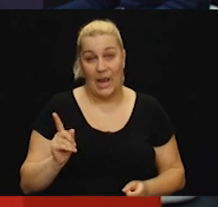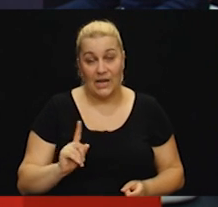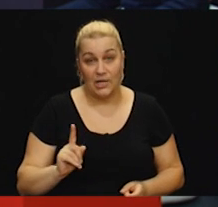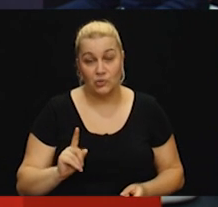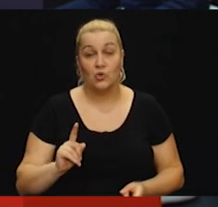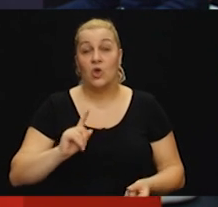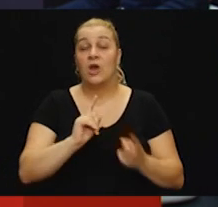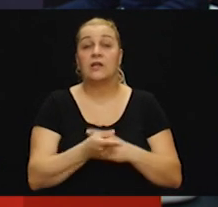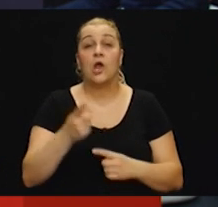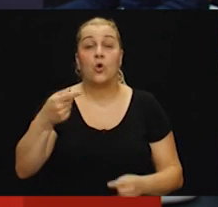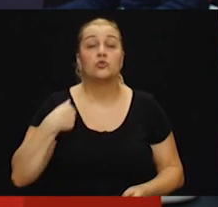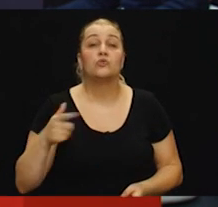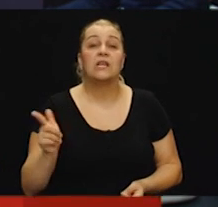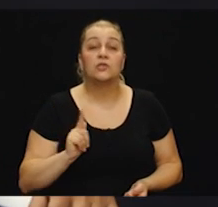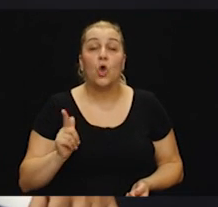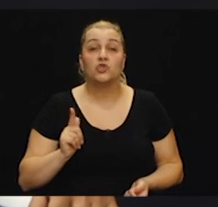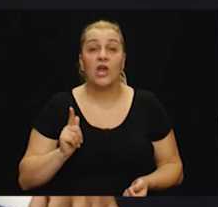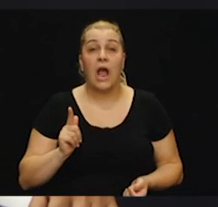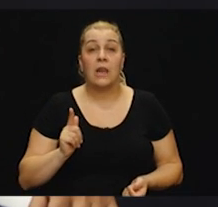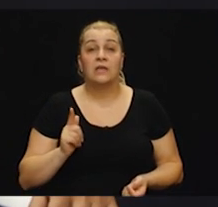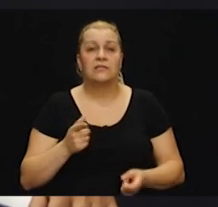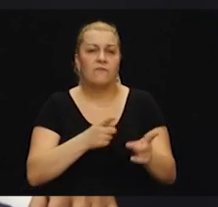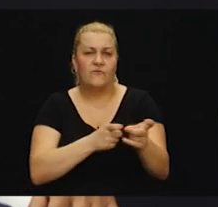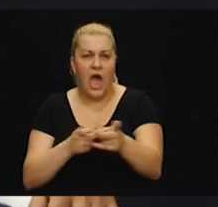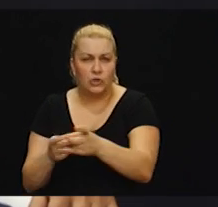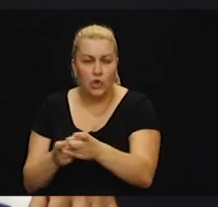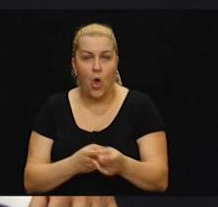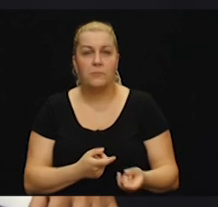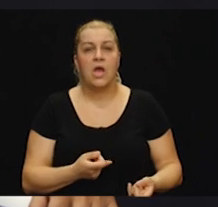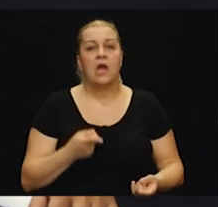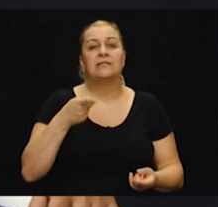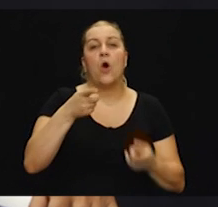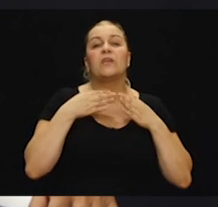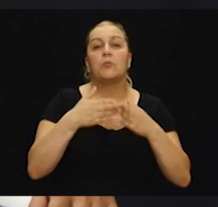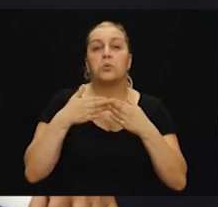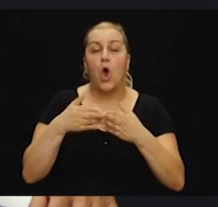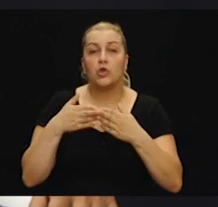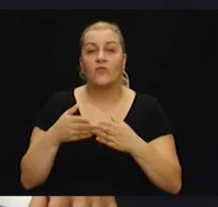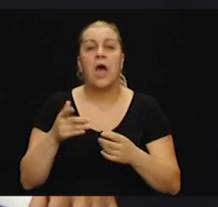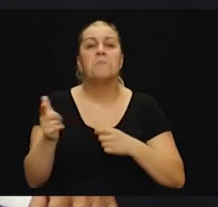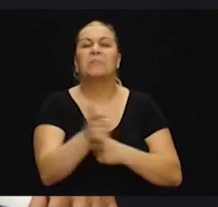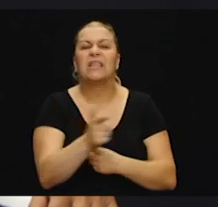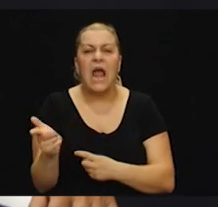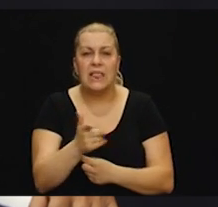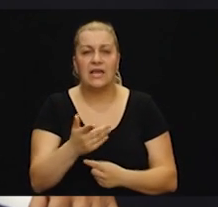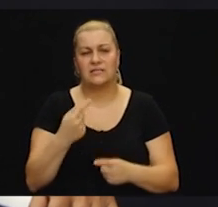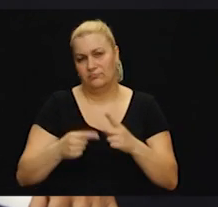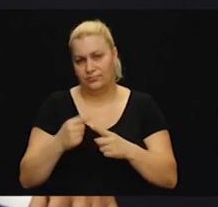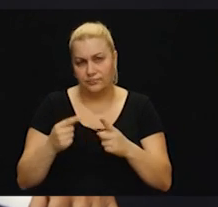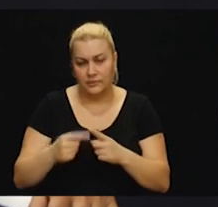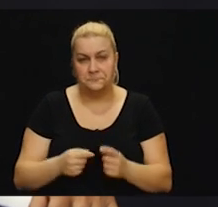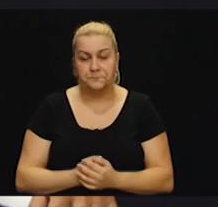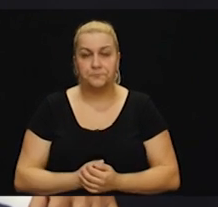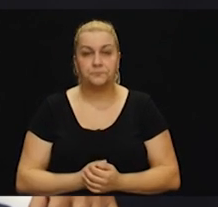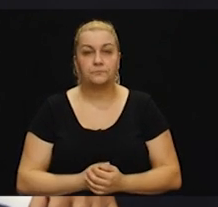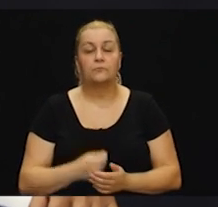dočekali. Dočekali su nas sa vatrom, sa tih brodova iz mitraljeza, iz brovinga i svega. U tom